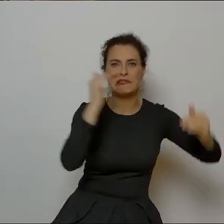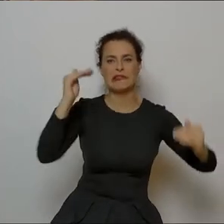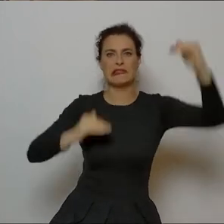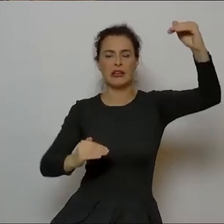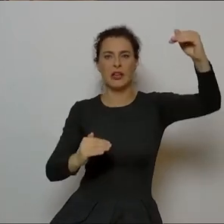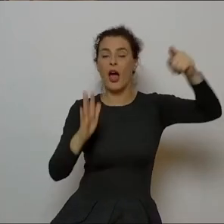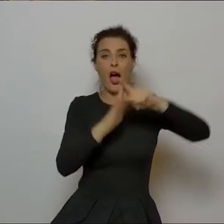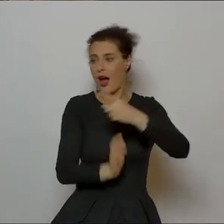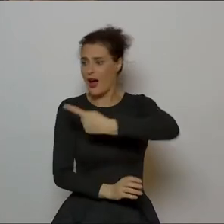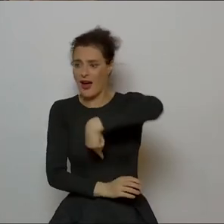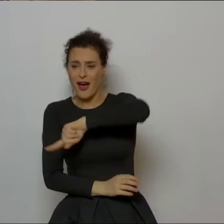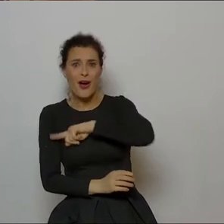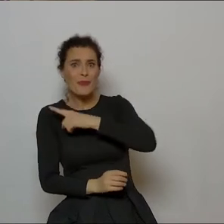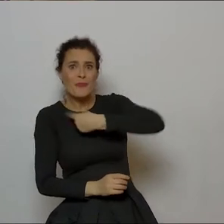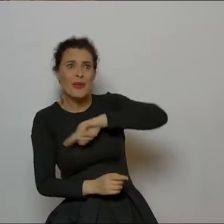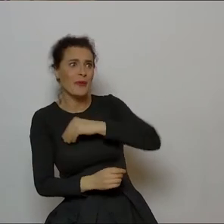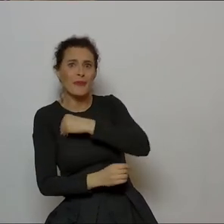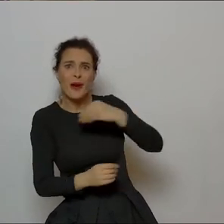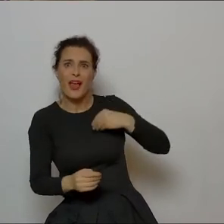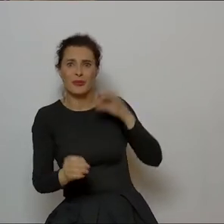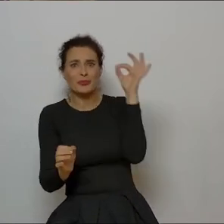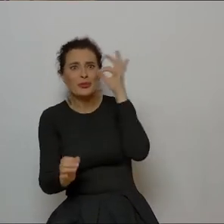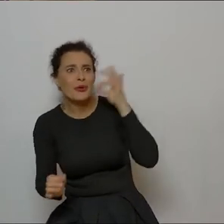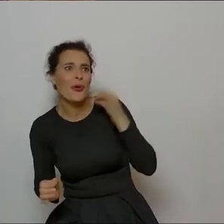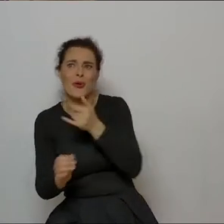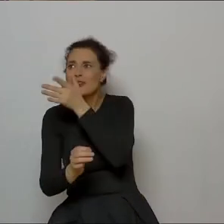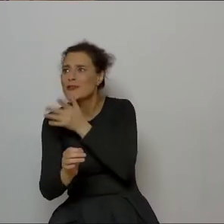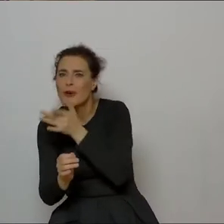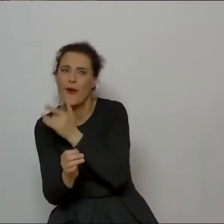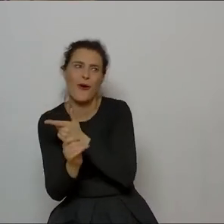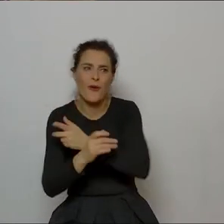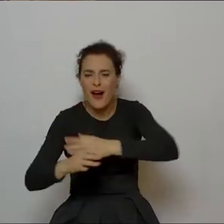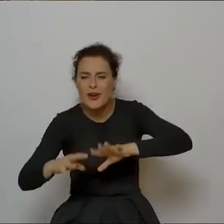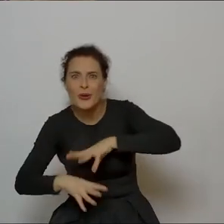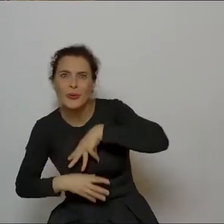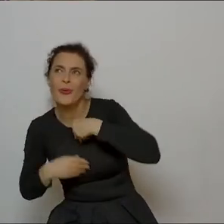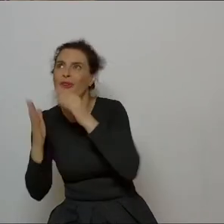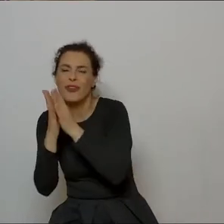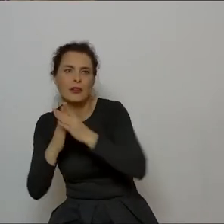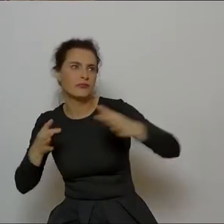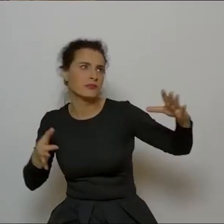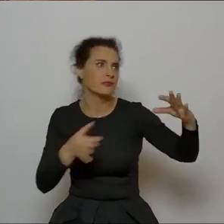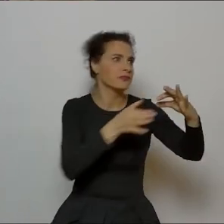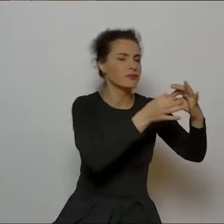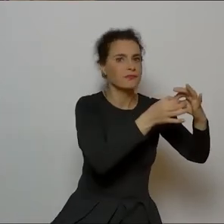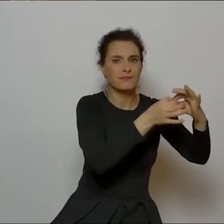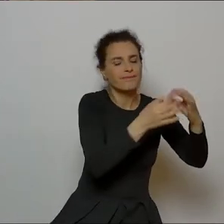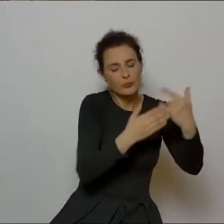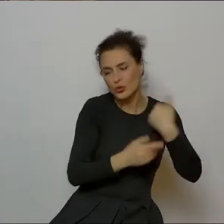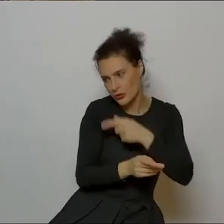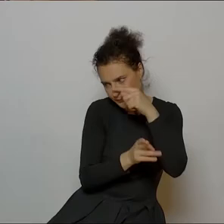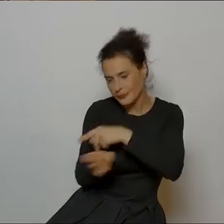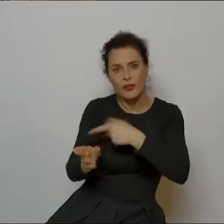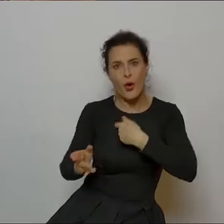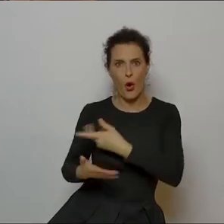uduchowionych Słowian z miodem, pszczołami, ziołami i tak dalej. Po prostu wchłoną ten lud i już